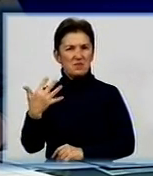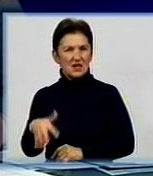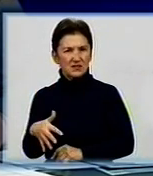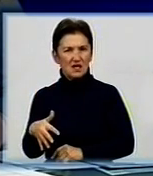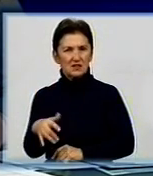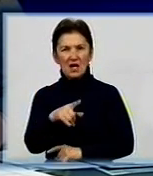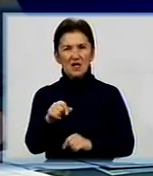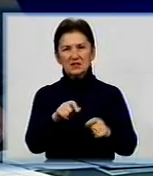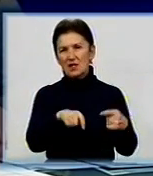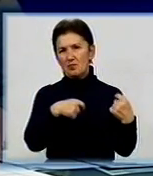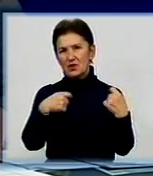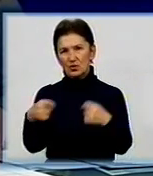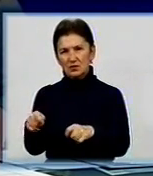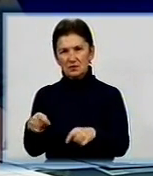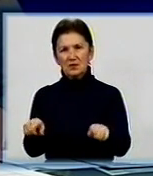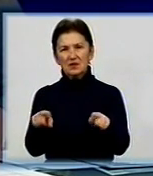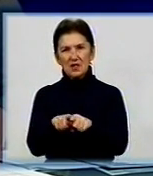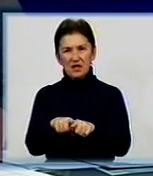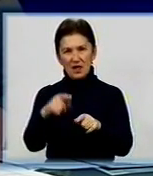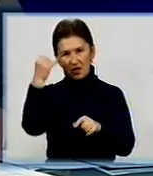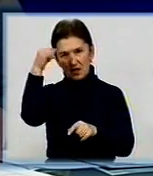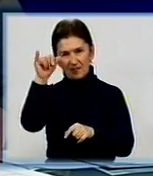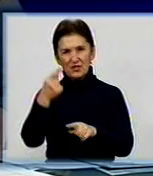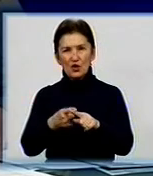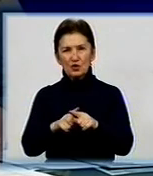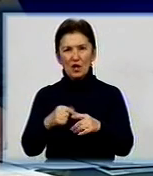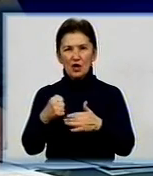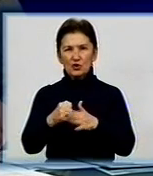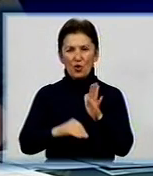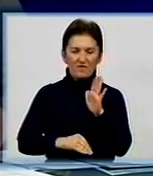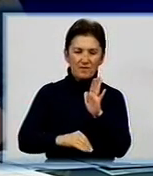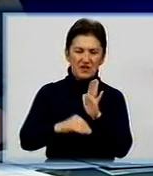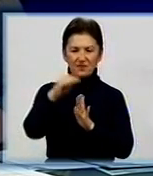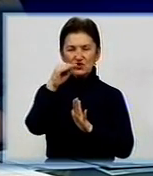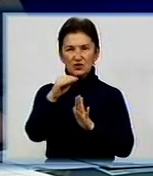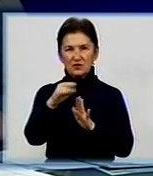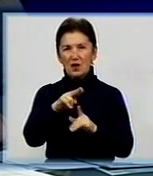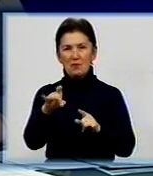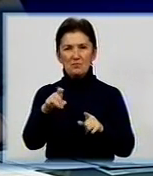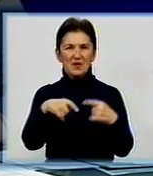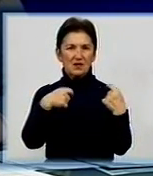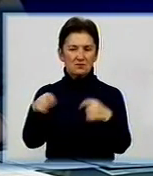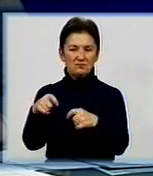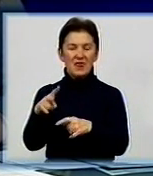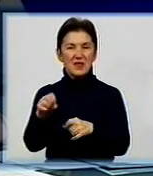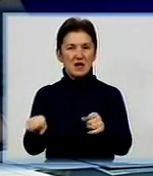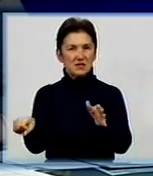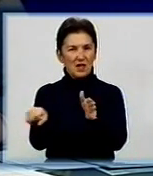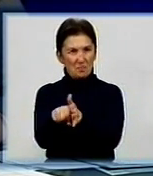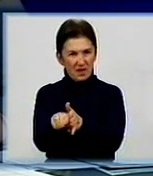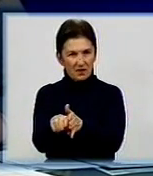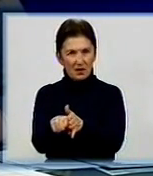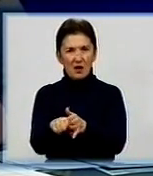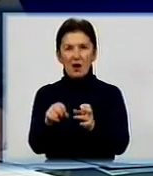проданої живої ваги таких тварин, які досягли вже підвищених вагокондицій, при реалізації їх на забій. Як молодняку